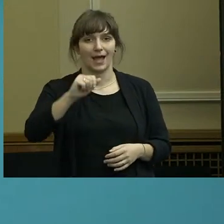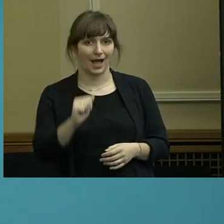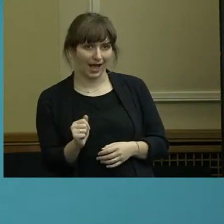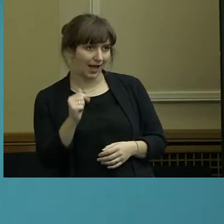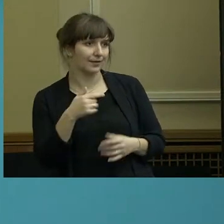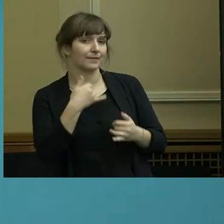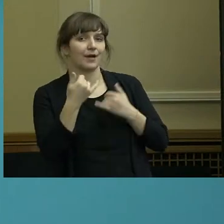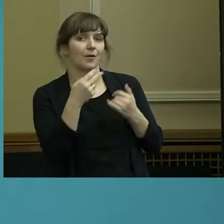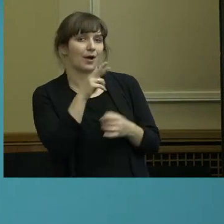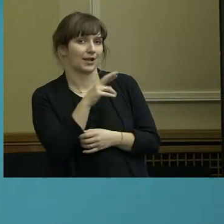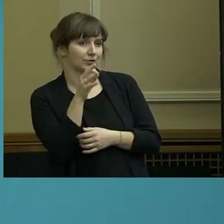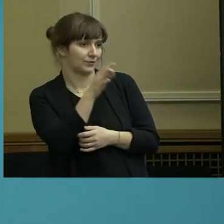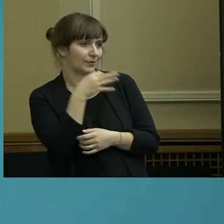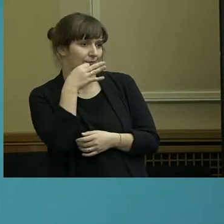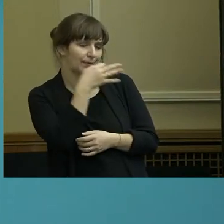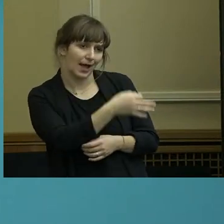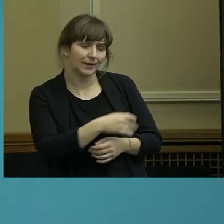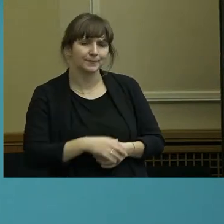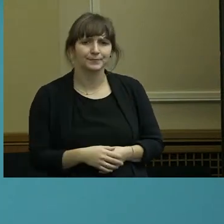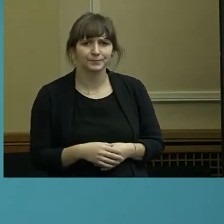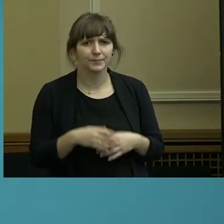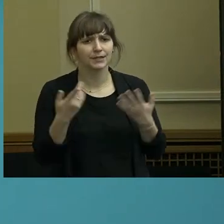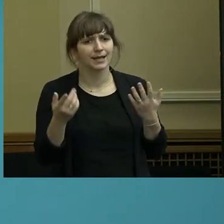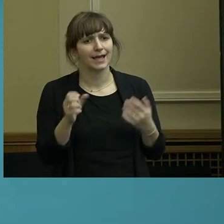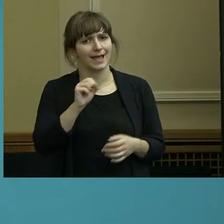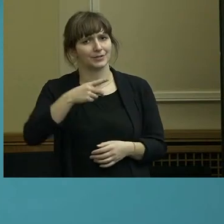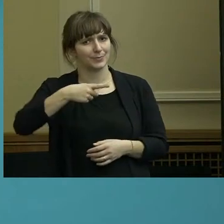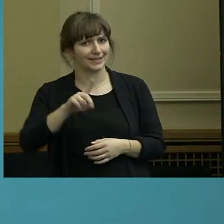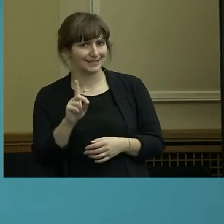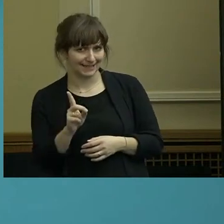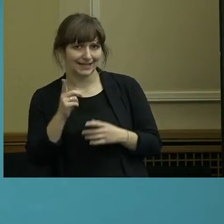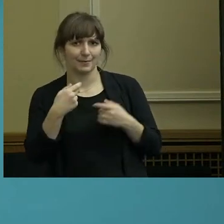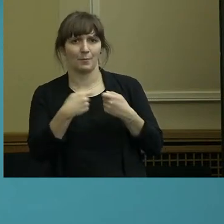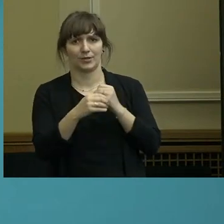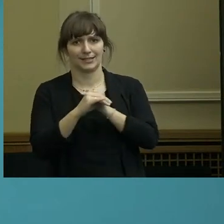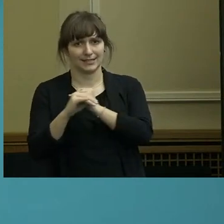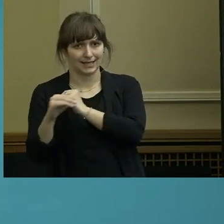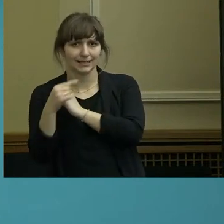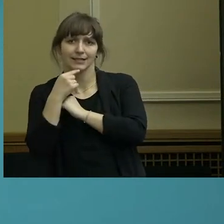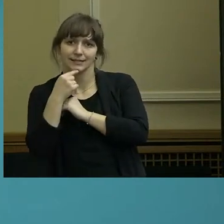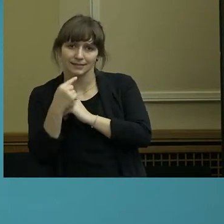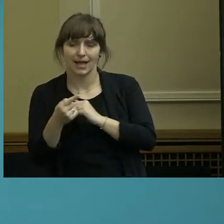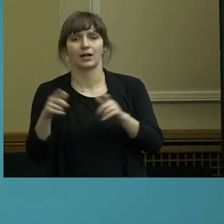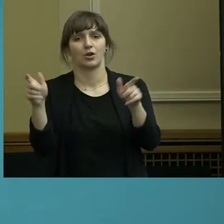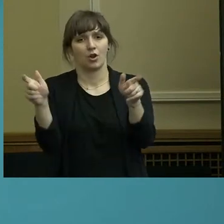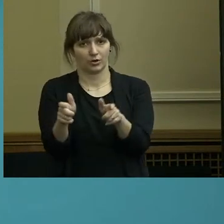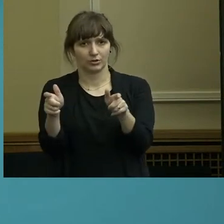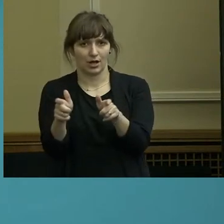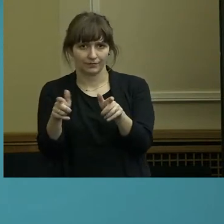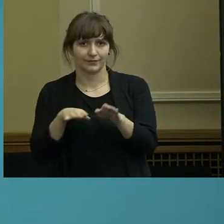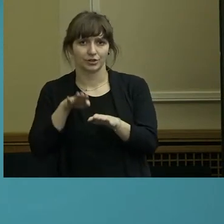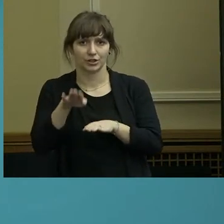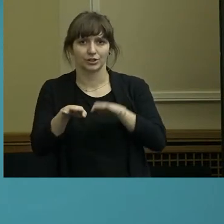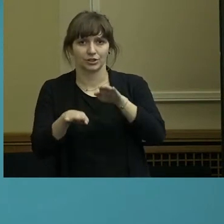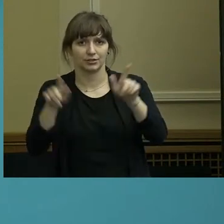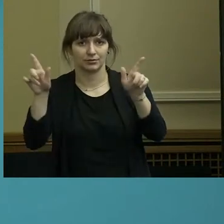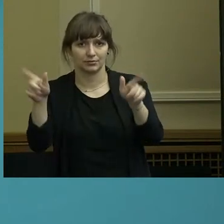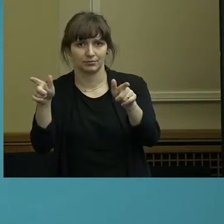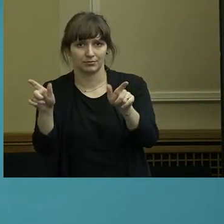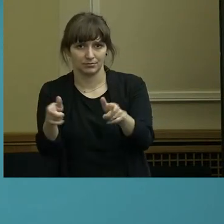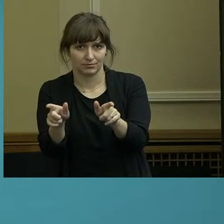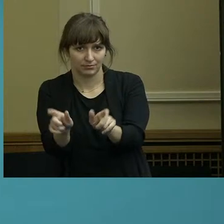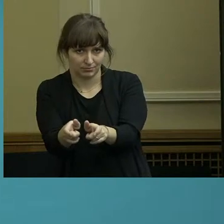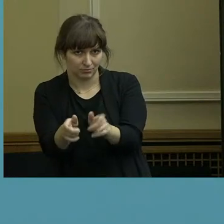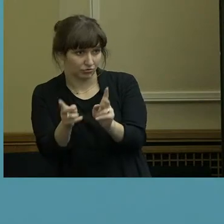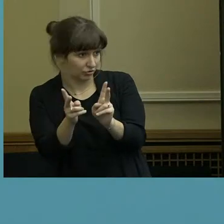Reinsch. Angeblich erwägen die SPD-geführten Länder einen stufenweisen Lockdown, berichtet der Spiegel. Stimmt das? Wie gesagt, ich